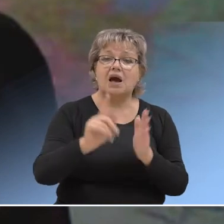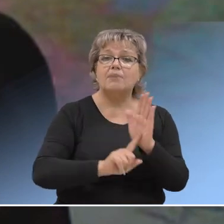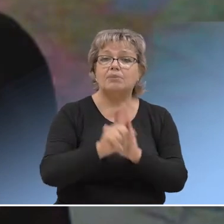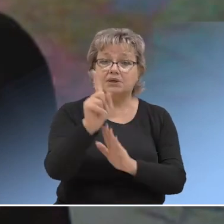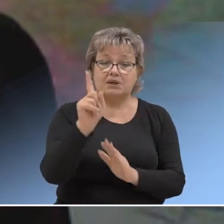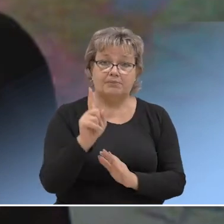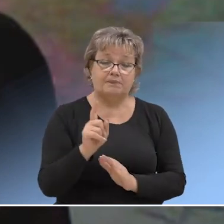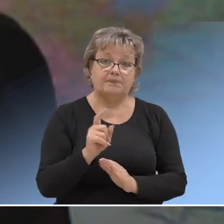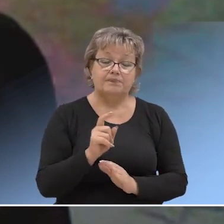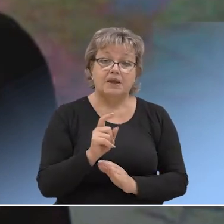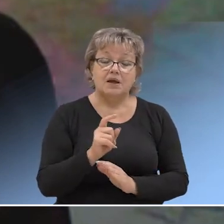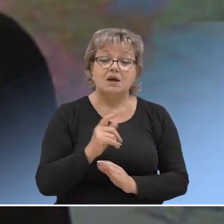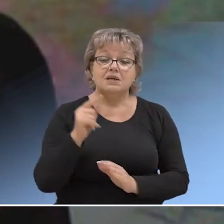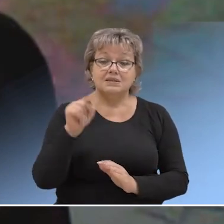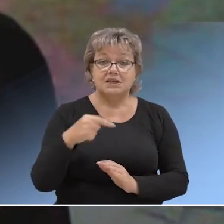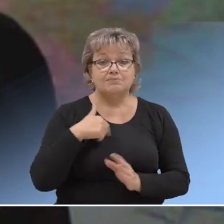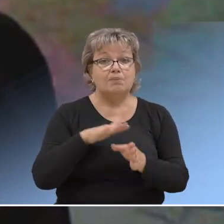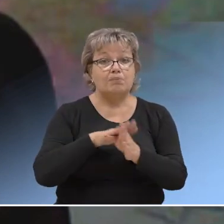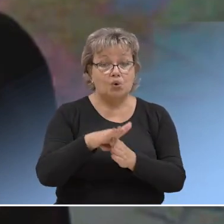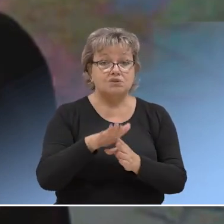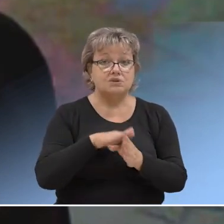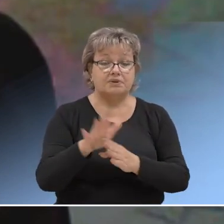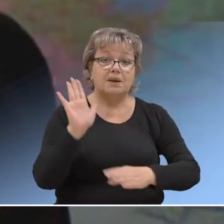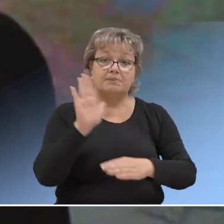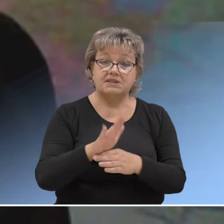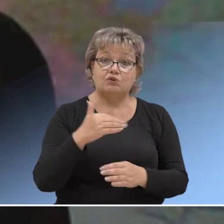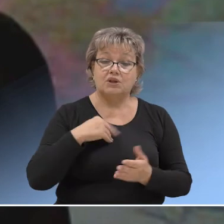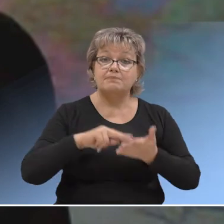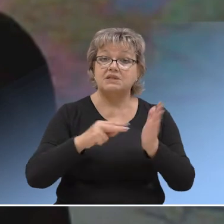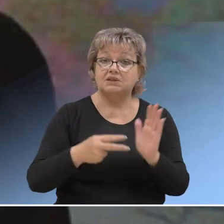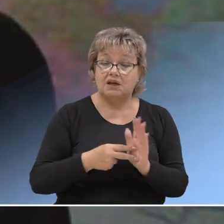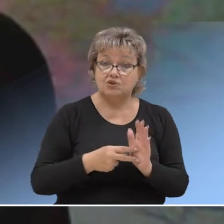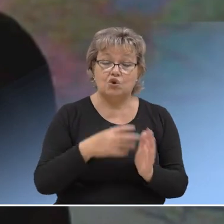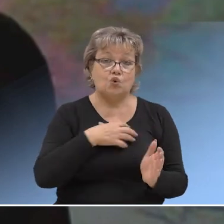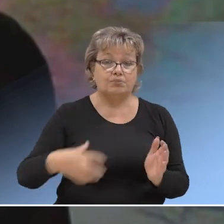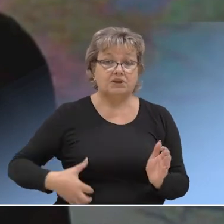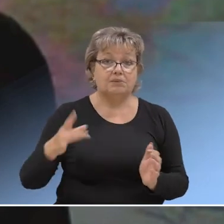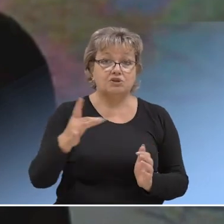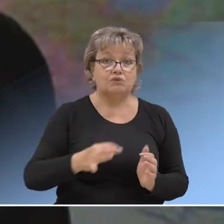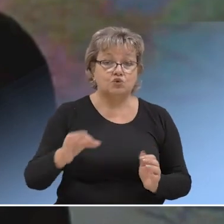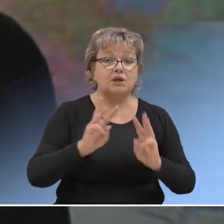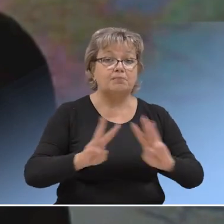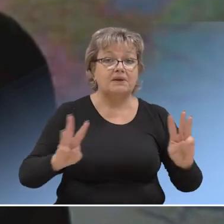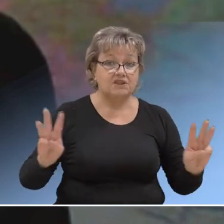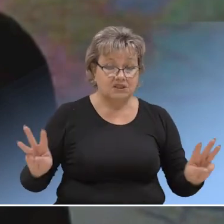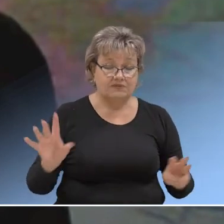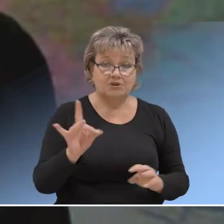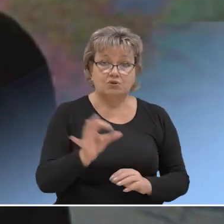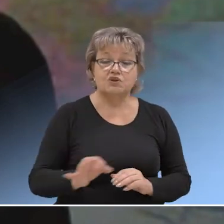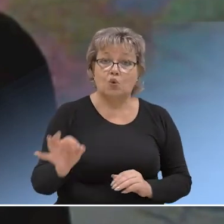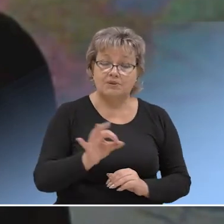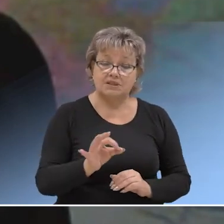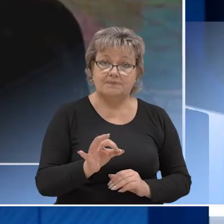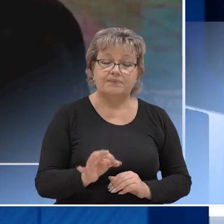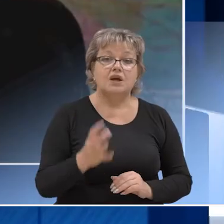-самом раннем этапе. И здесь мы полностью исполняем поставленную нам задачу губернатором Ростовской области, правительством Ростовской области.